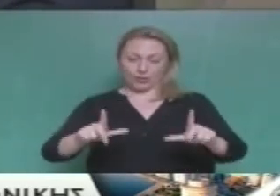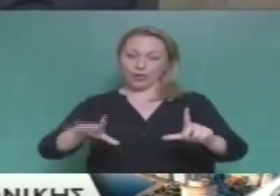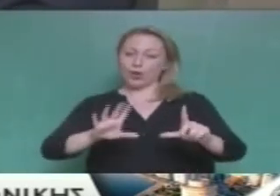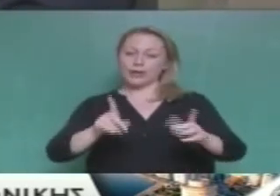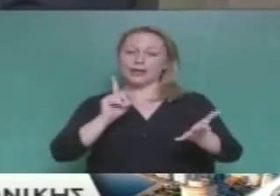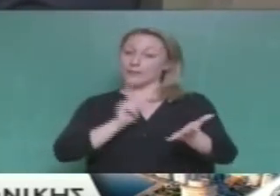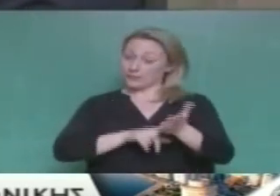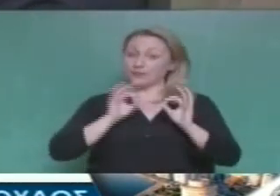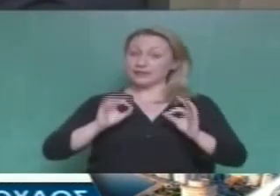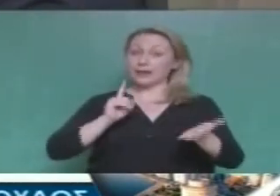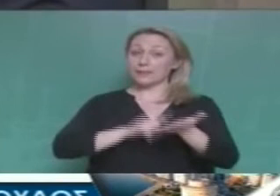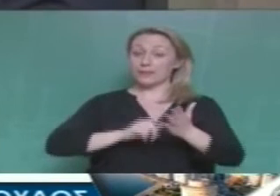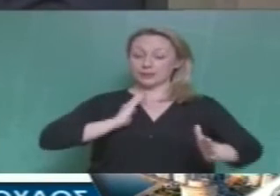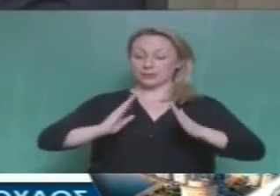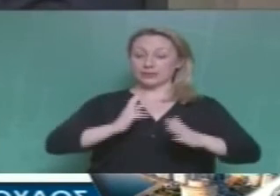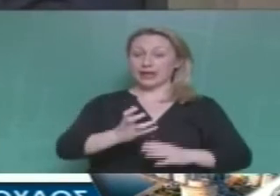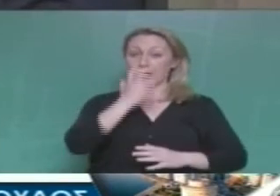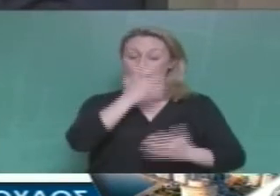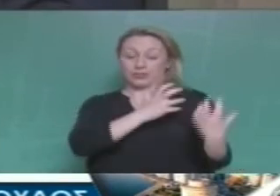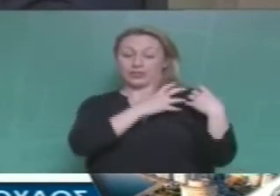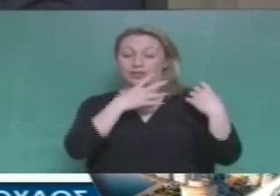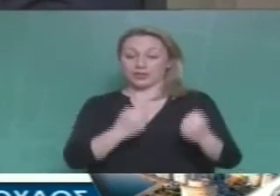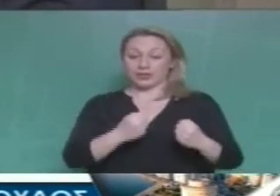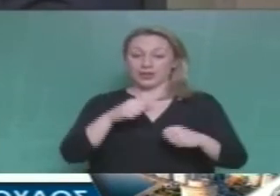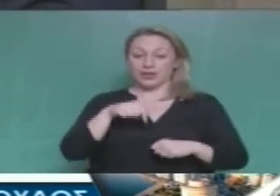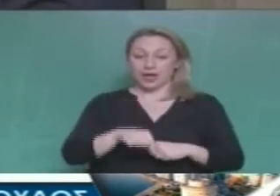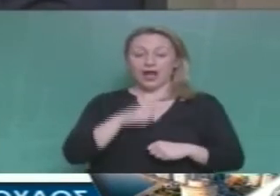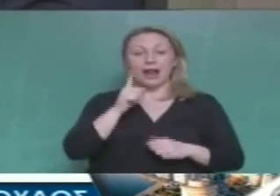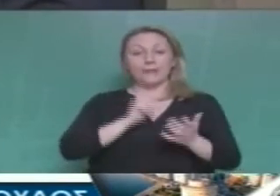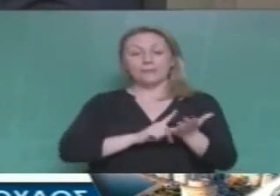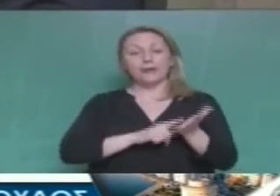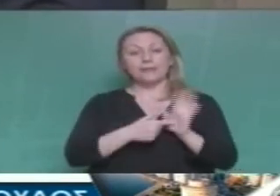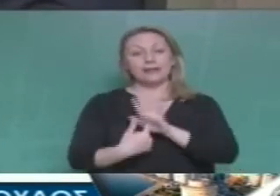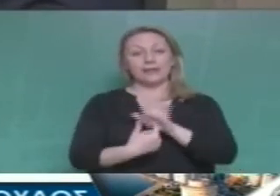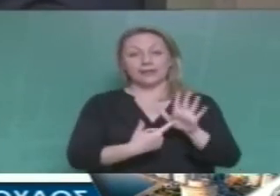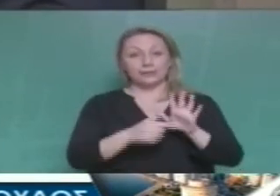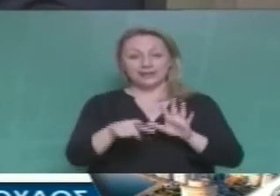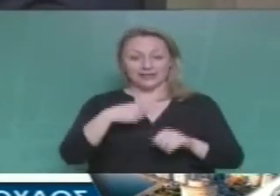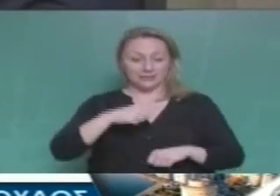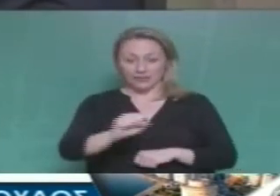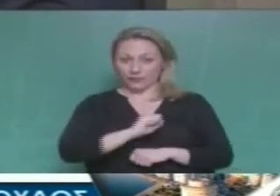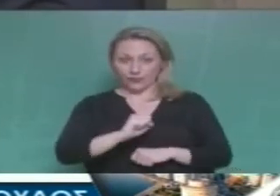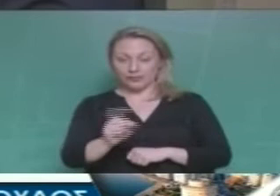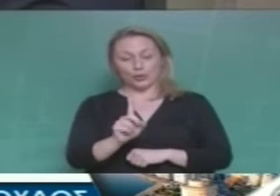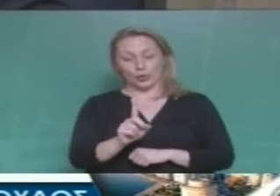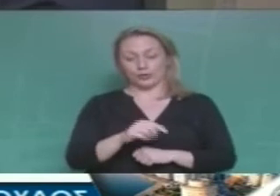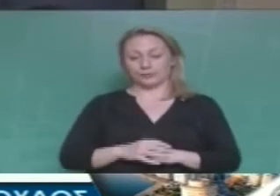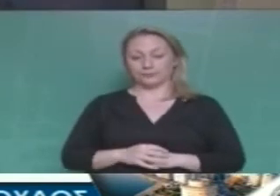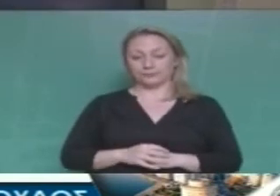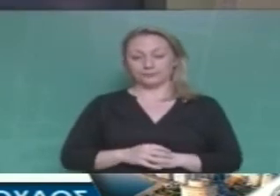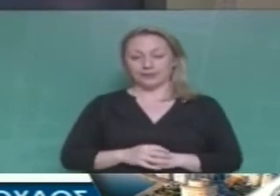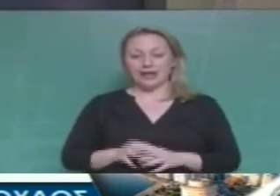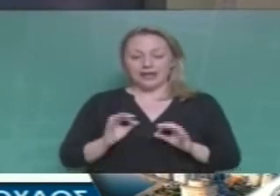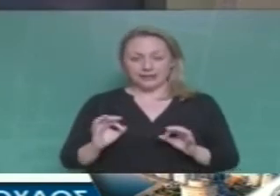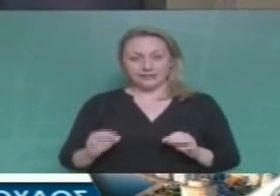προφύλαξη βεβαίως και η στάση ευθύνης, αλλά όχι για να εκπέμπουμε ένα μήνυμα πανικού. Που δεν ξέρω και πόσο